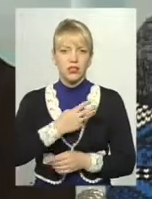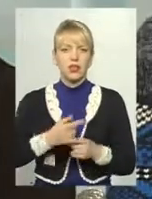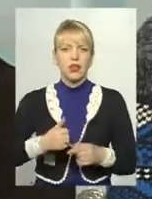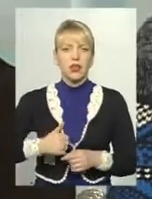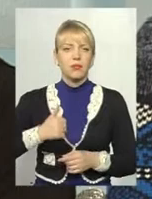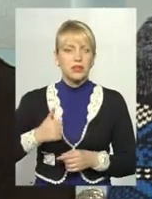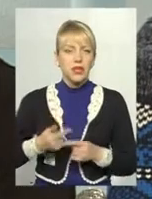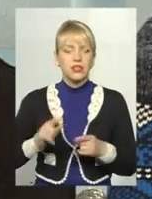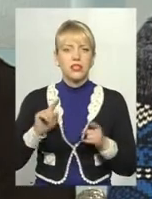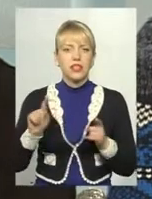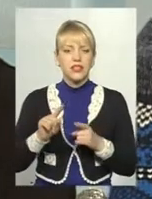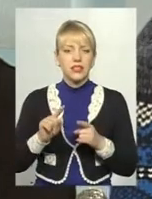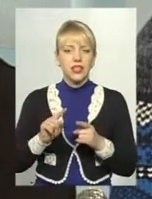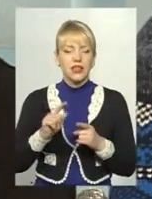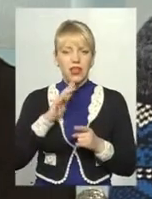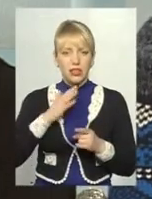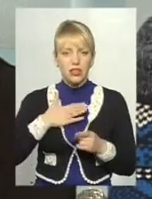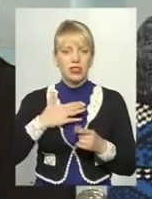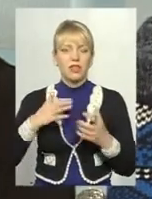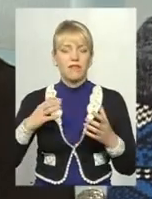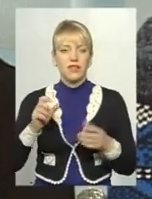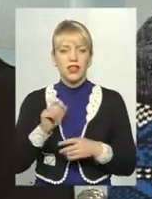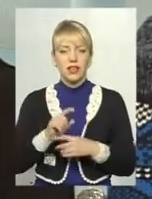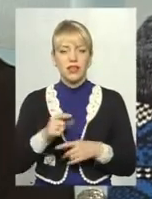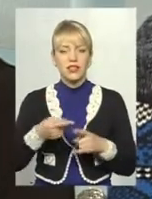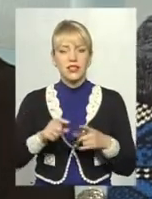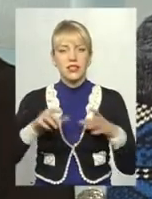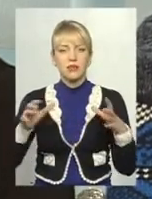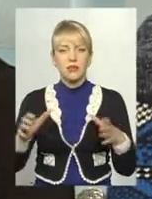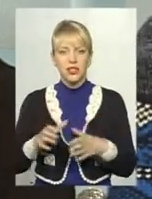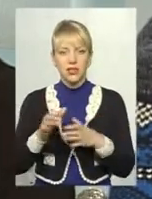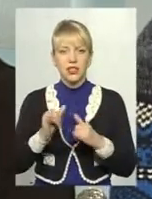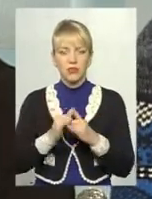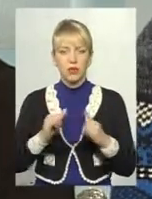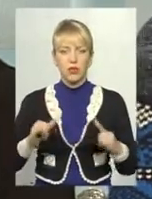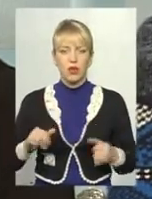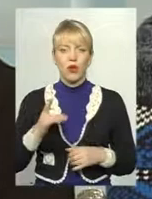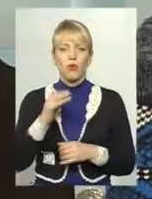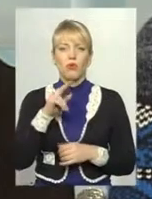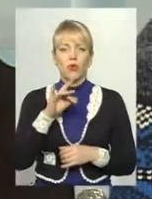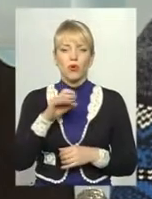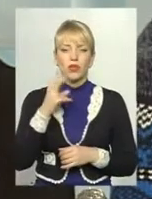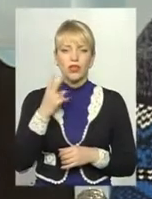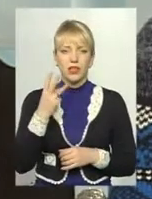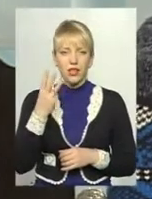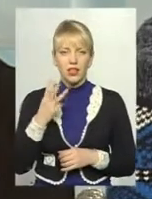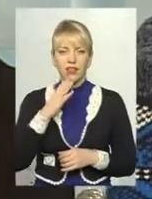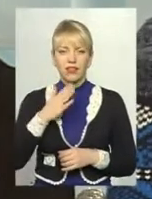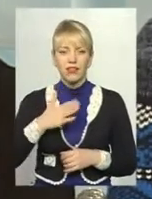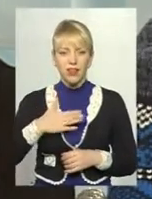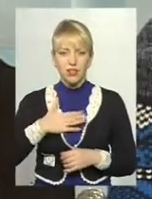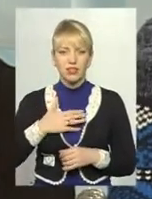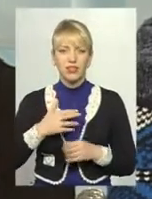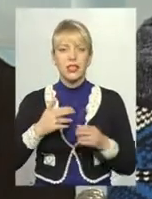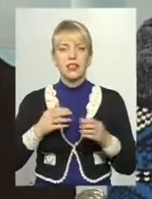завдання – це зберегти і так, як це класично, приумножити. Про три наших заповідника історико-культурних, Меджибіж, Кам'янець і